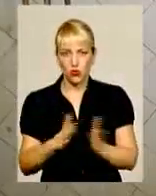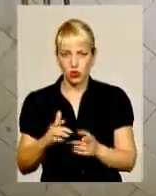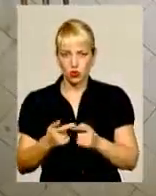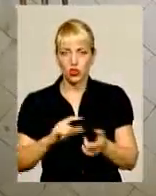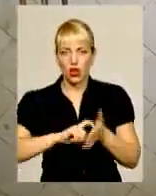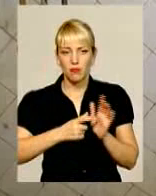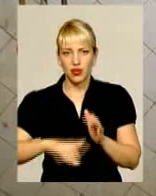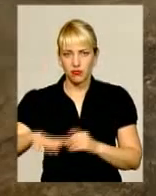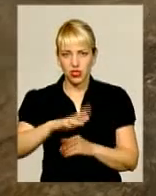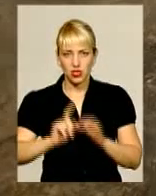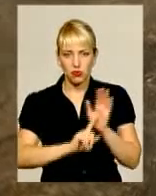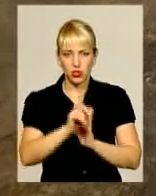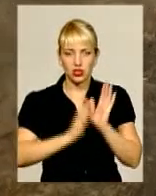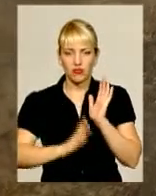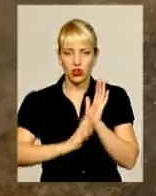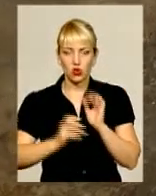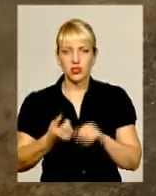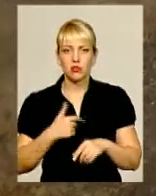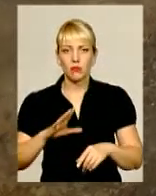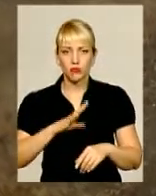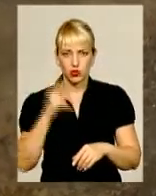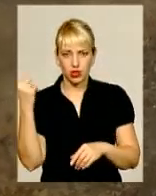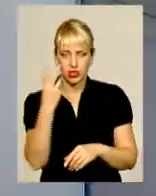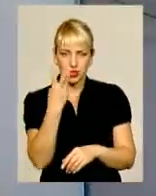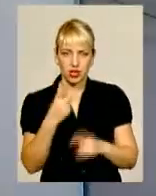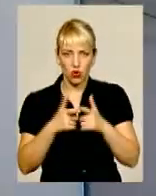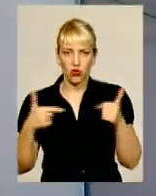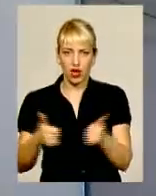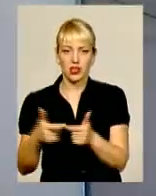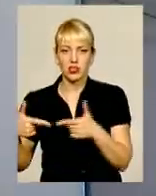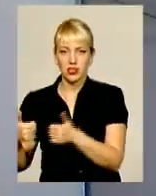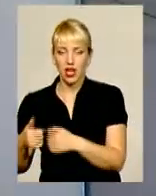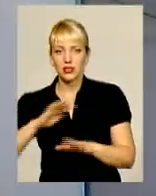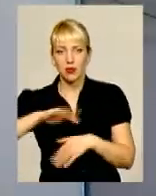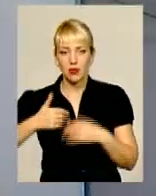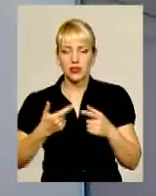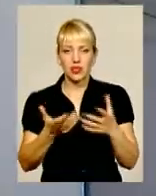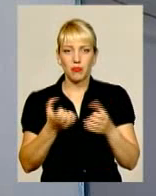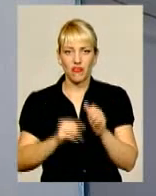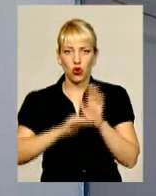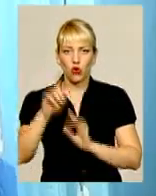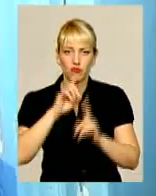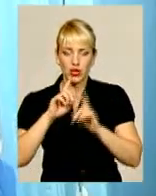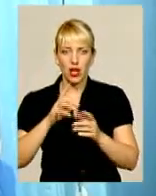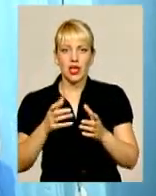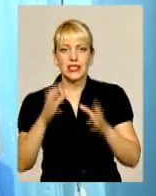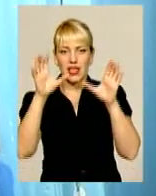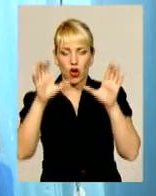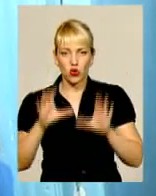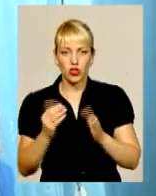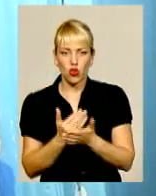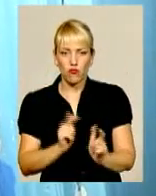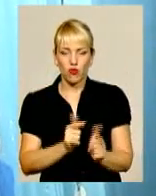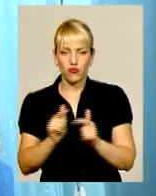приміщенням на початку 90-х розпоряджалися три організації. У 2008-му, після прийняття Верховної Ради відповідних законодавчих